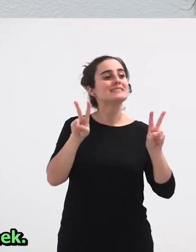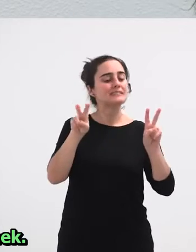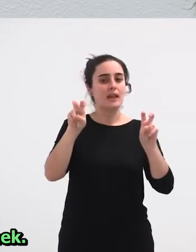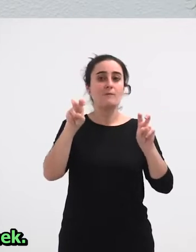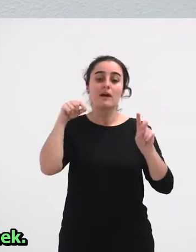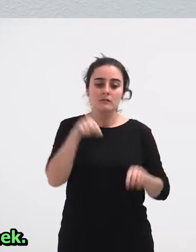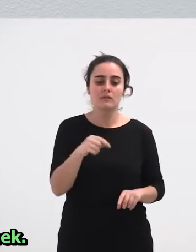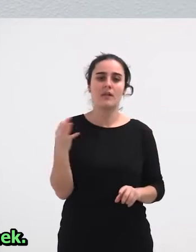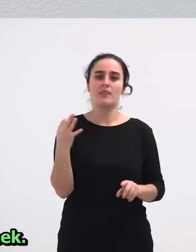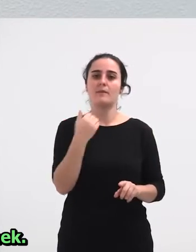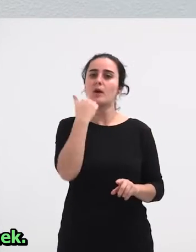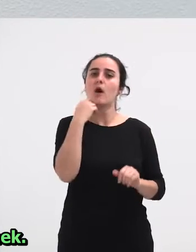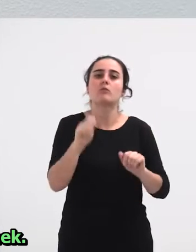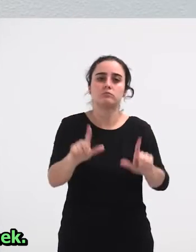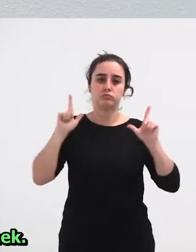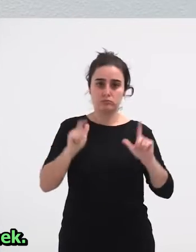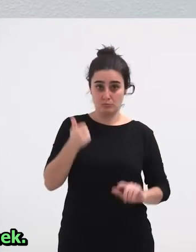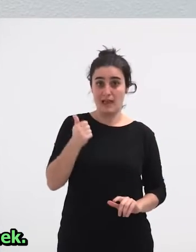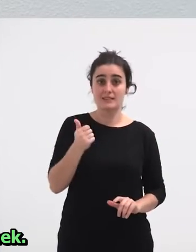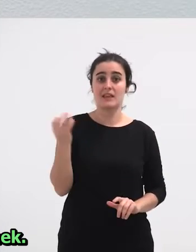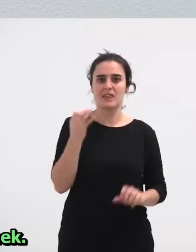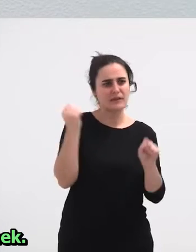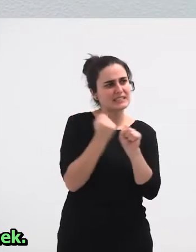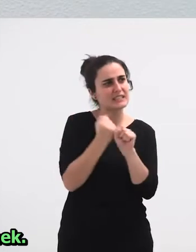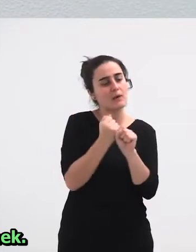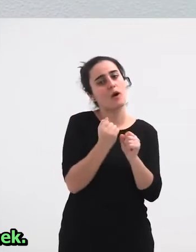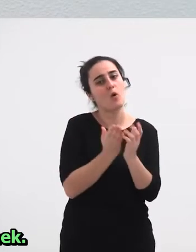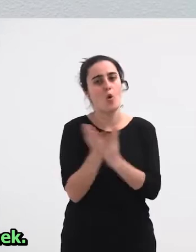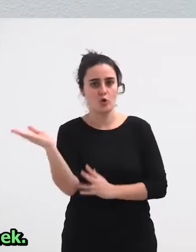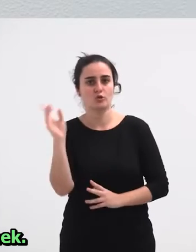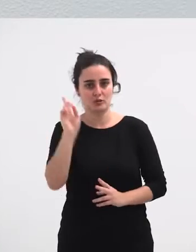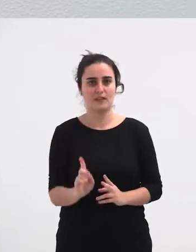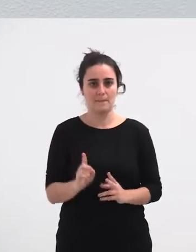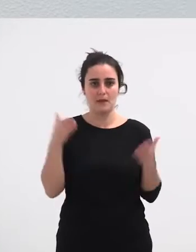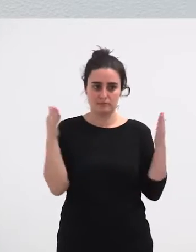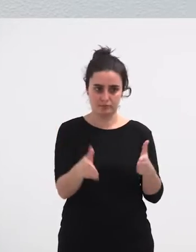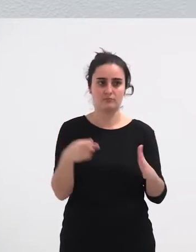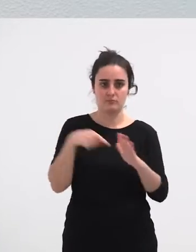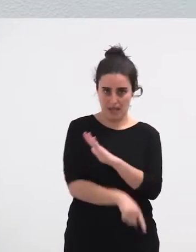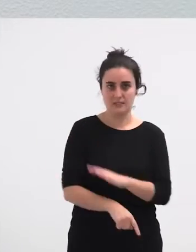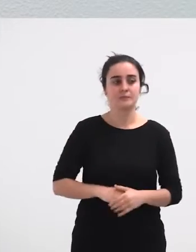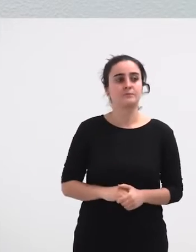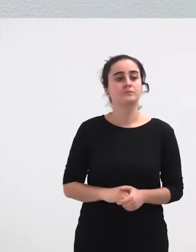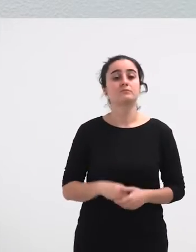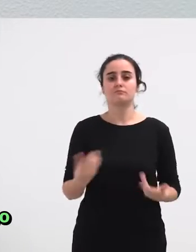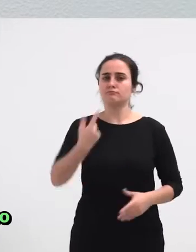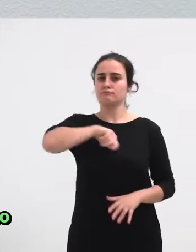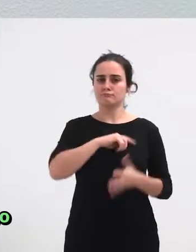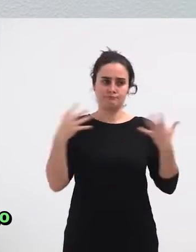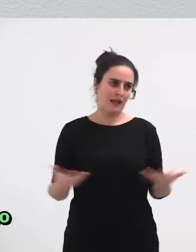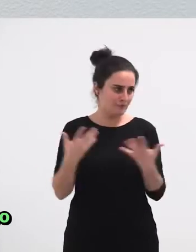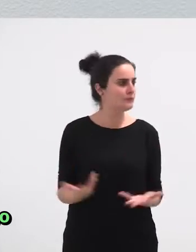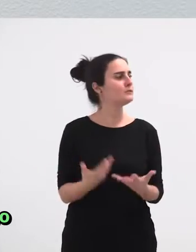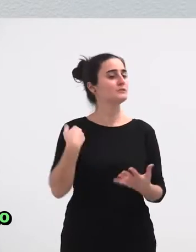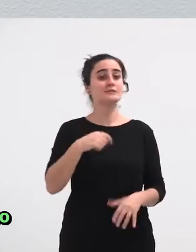leku bat merezidu Gaionek eta beste lanketabat merezidu Gaionek Alaxe animatu ginean Esan dizuet